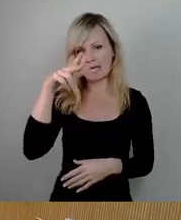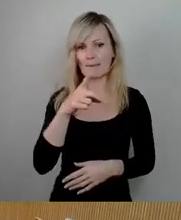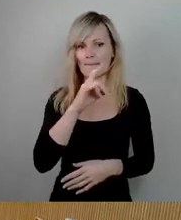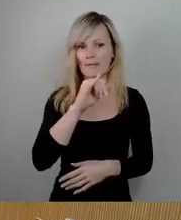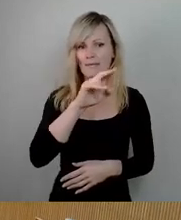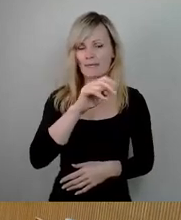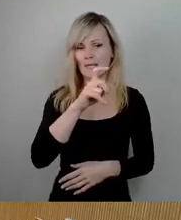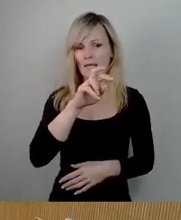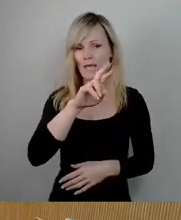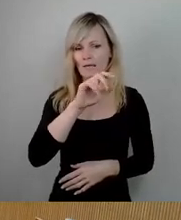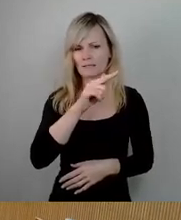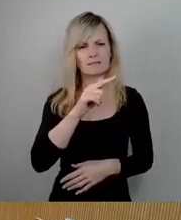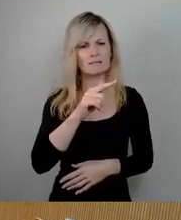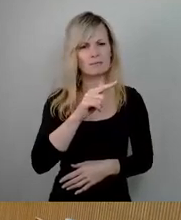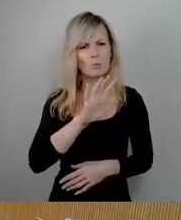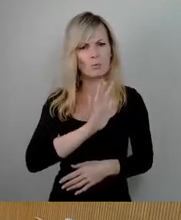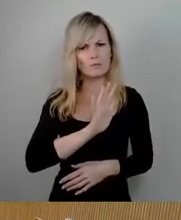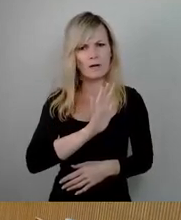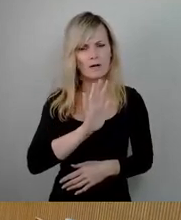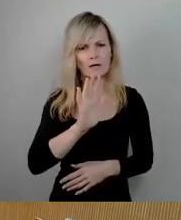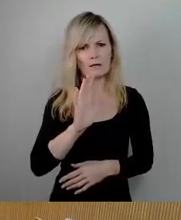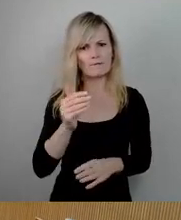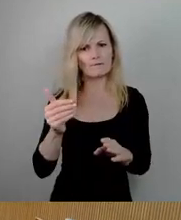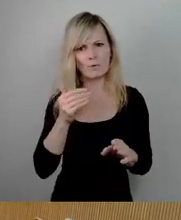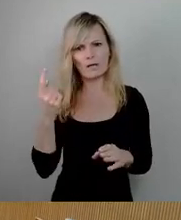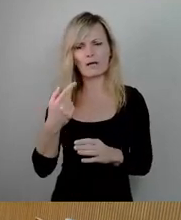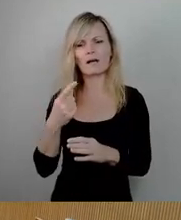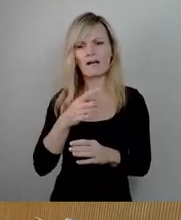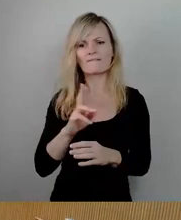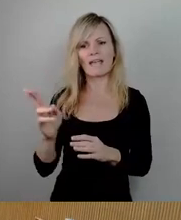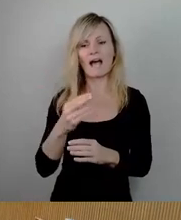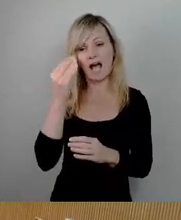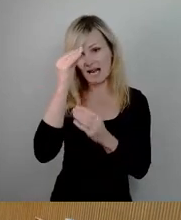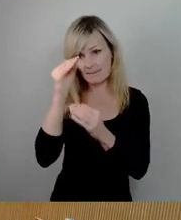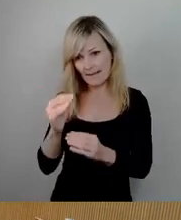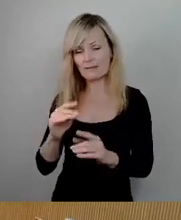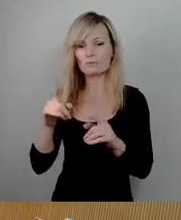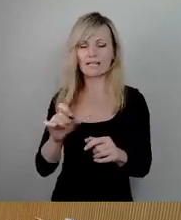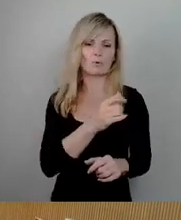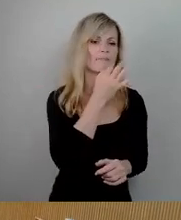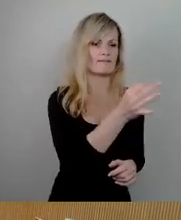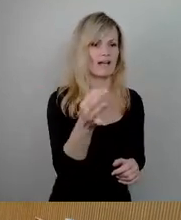Achso, oder machen wir erst die Gemeldeten und dann frage ich nochmal durch. Herr Pinkert, bitte.